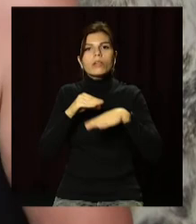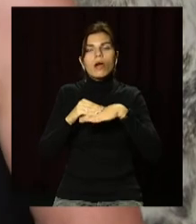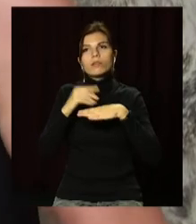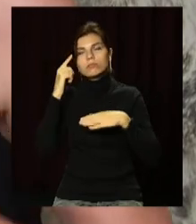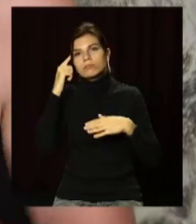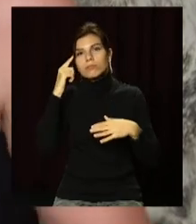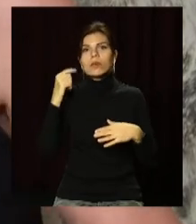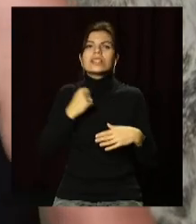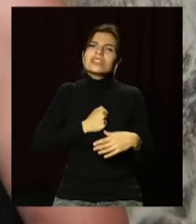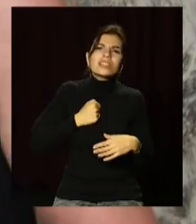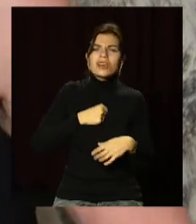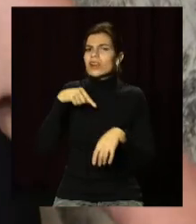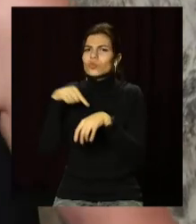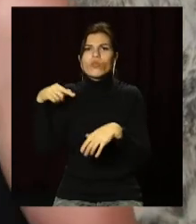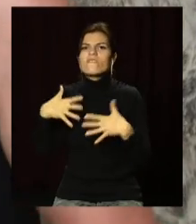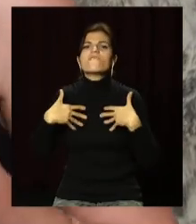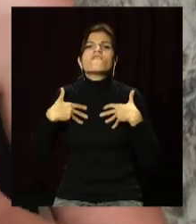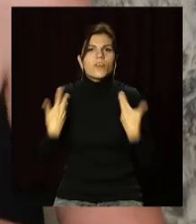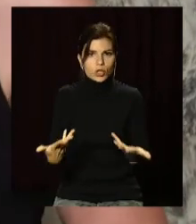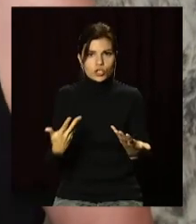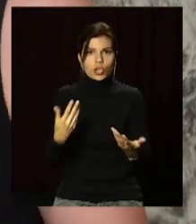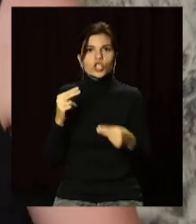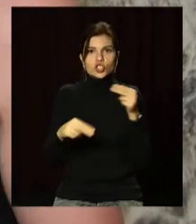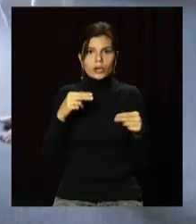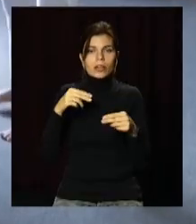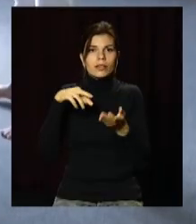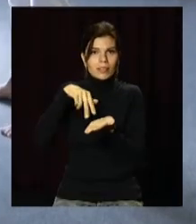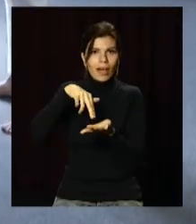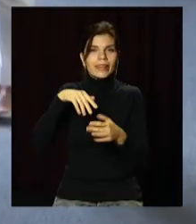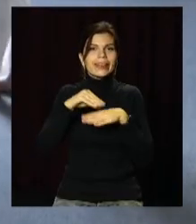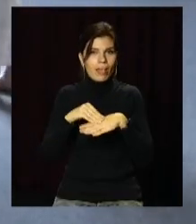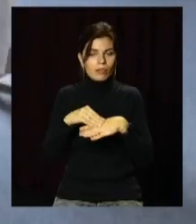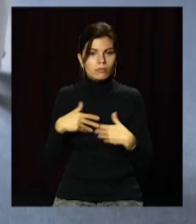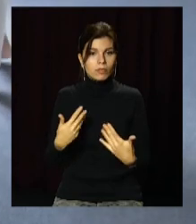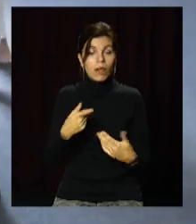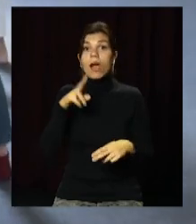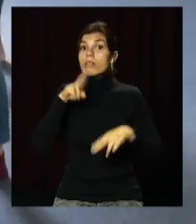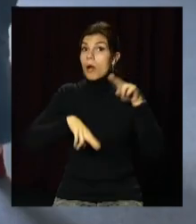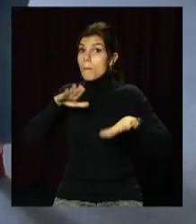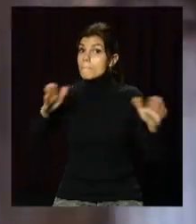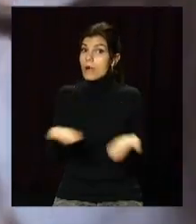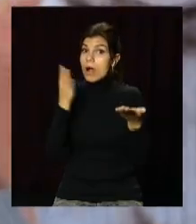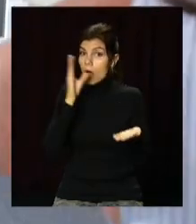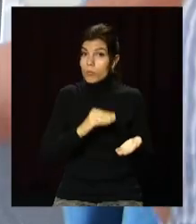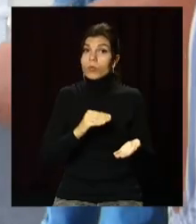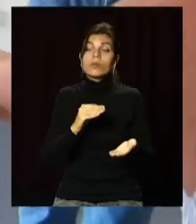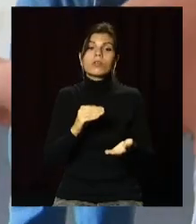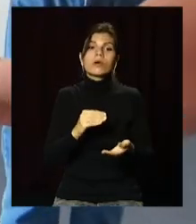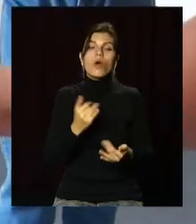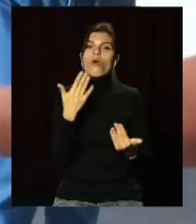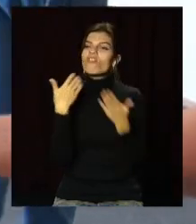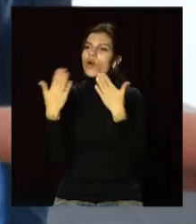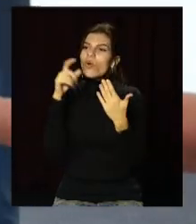агресію, злостю, роздраження виражати саме тіло. Танець здатен підняти настрій, віднайти врачену гармонію у